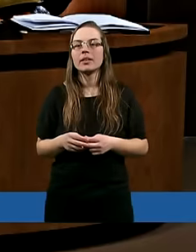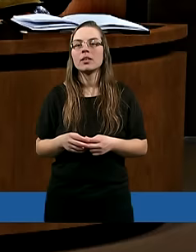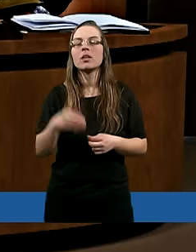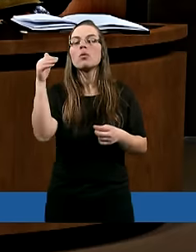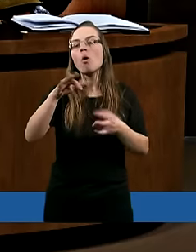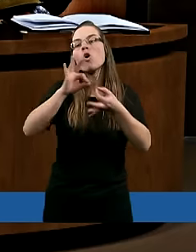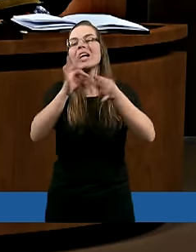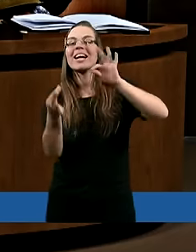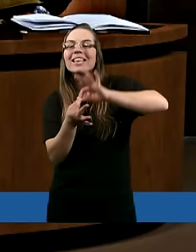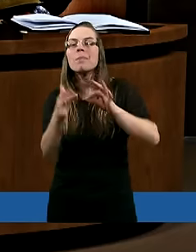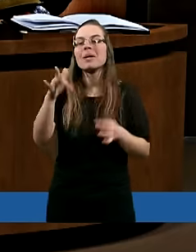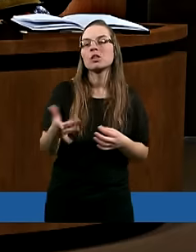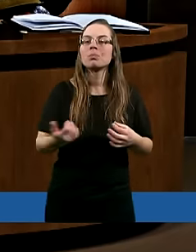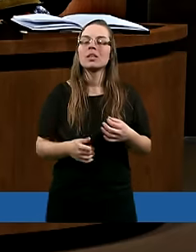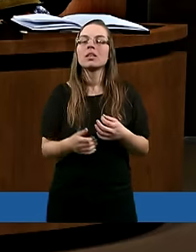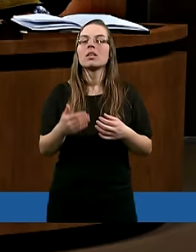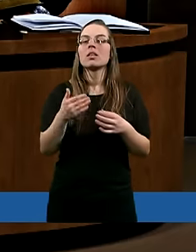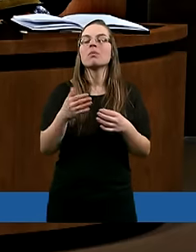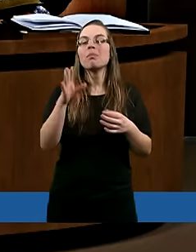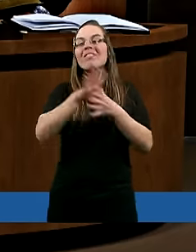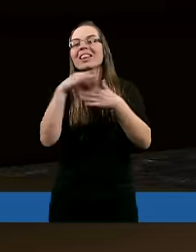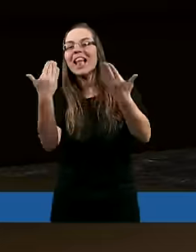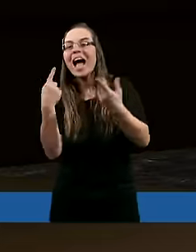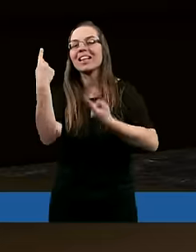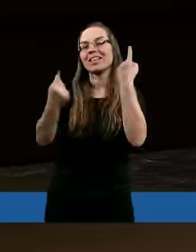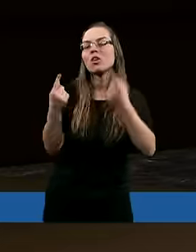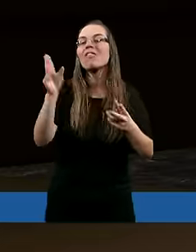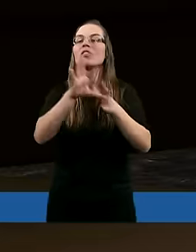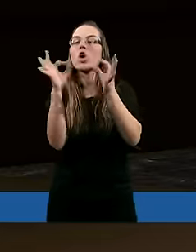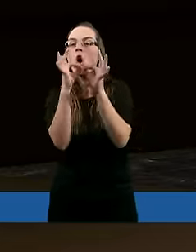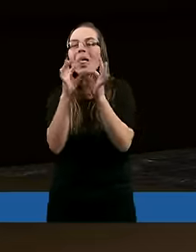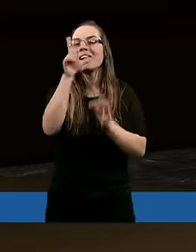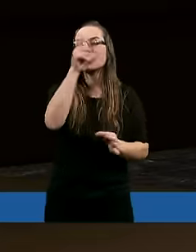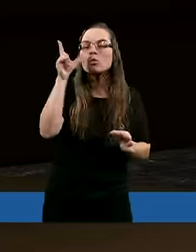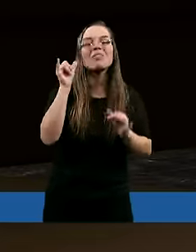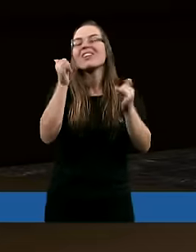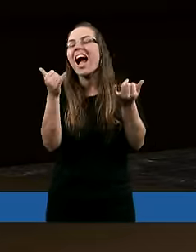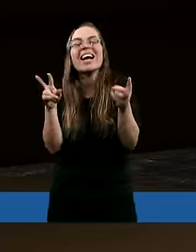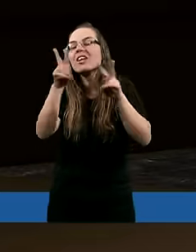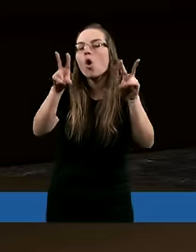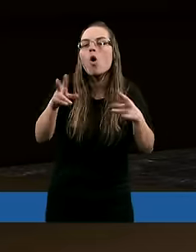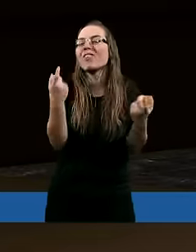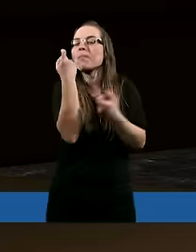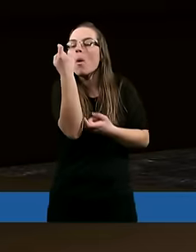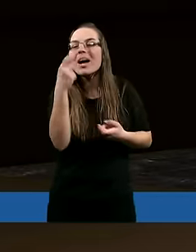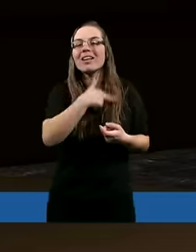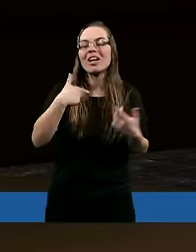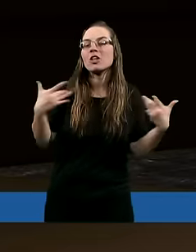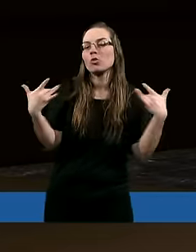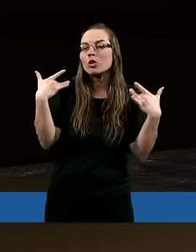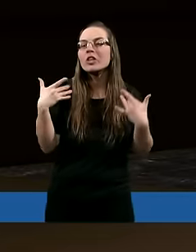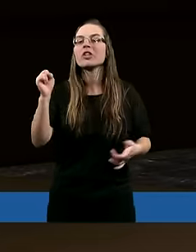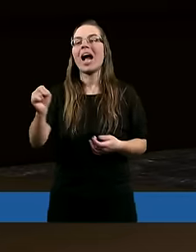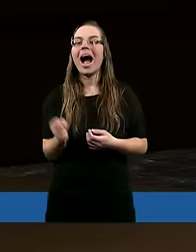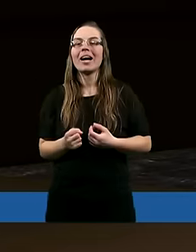Może gdybyśmy w danych sytuacjach, relacjach z ludźmi, czy w jakichkolwiek momentach naszego życia